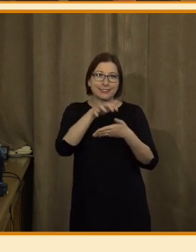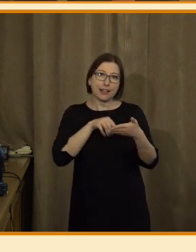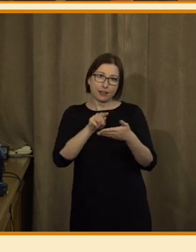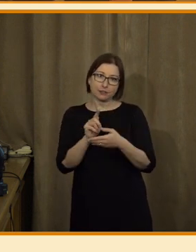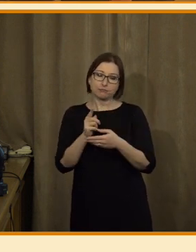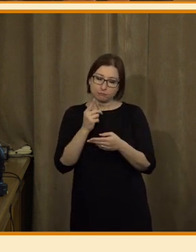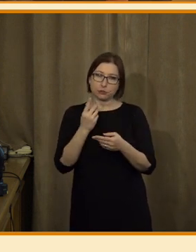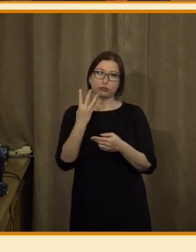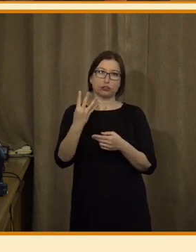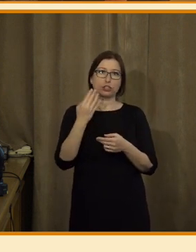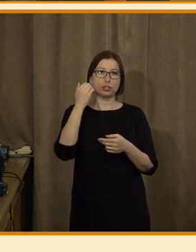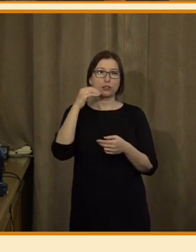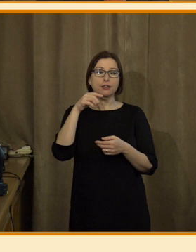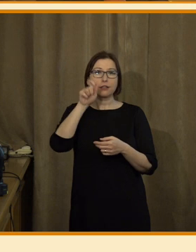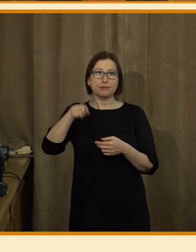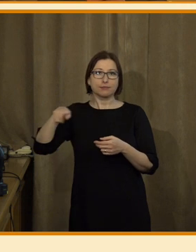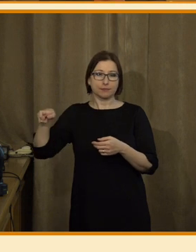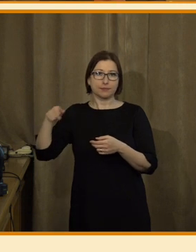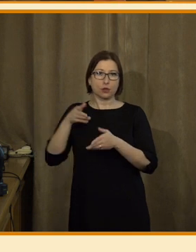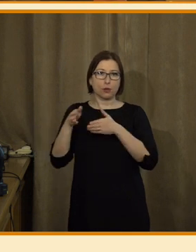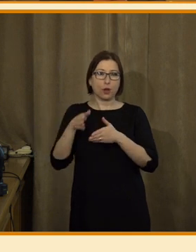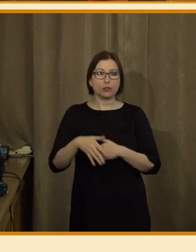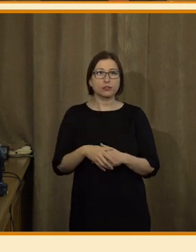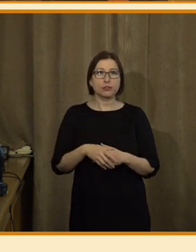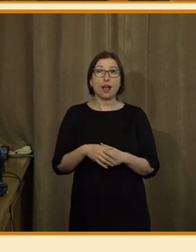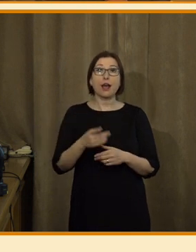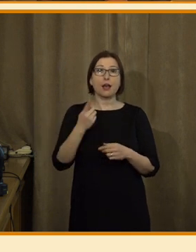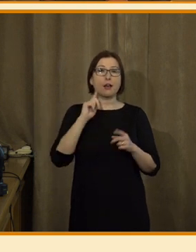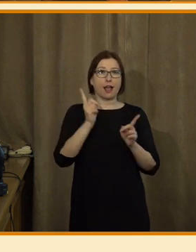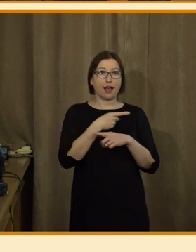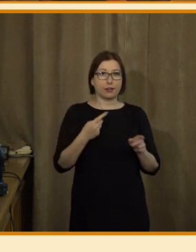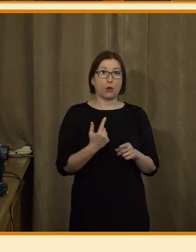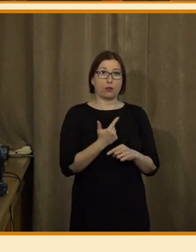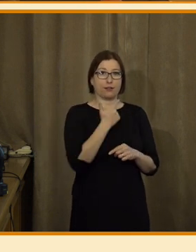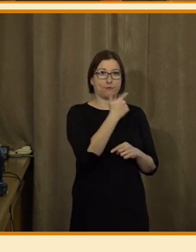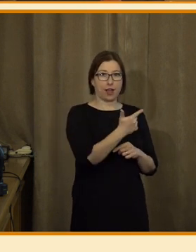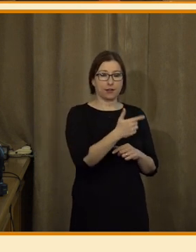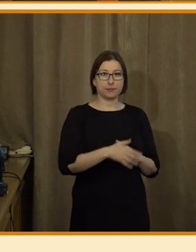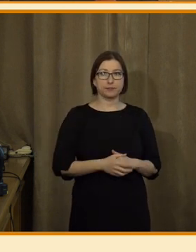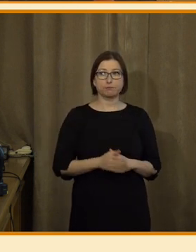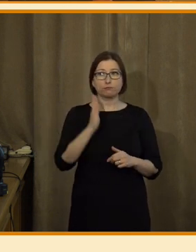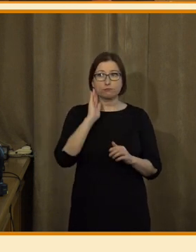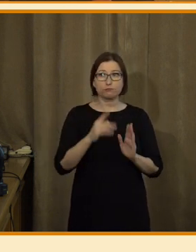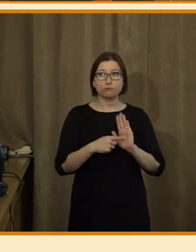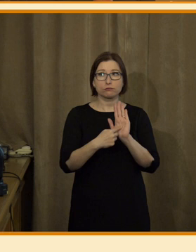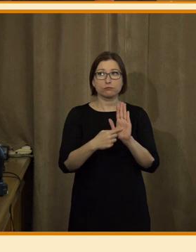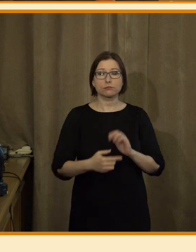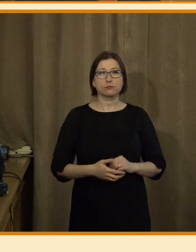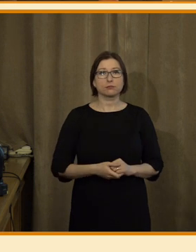A pro čtení zpráv v Radio Express FM jsme vyrobili dva. Poprosil bych o ukázku.